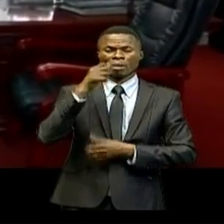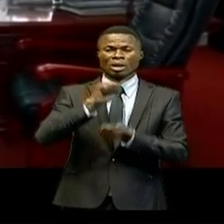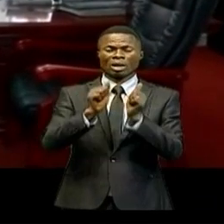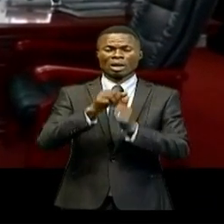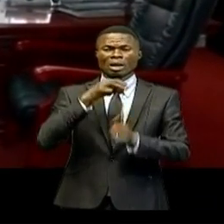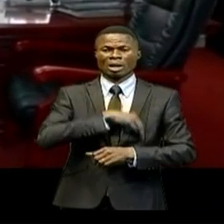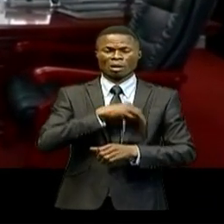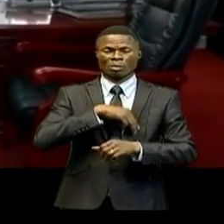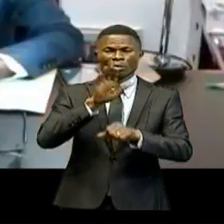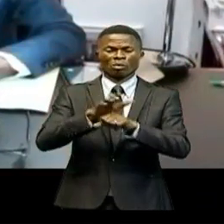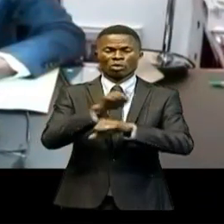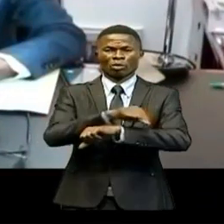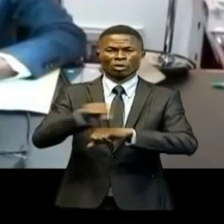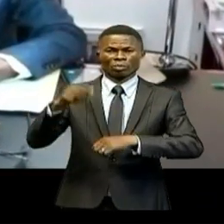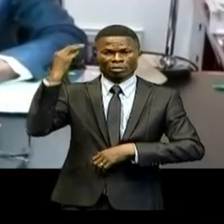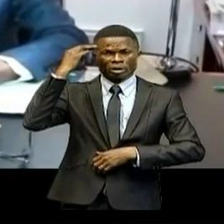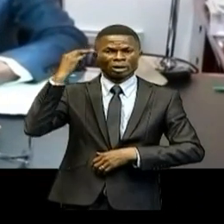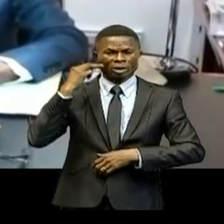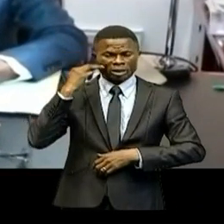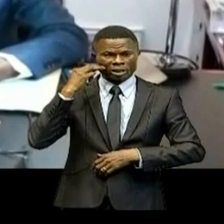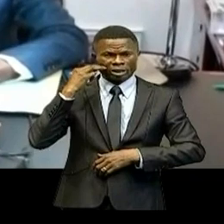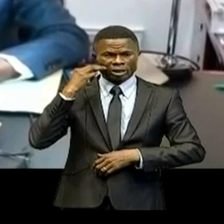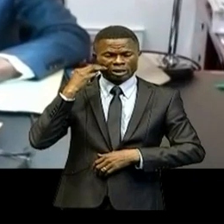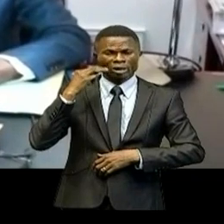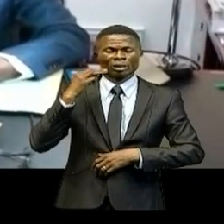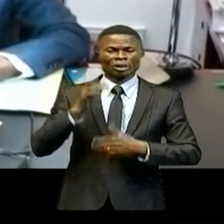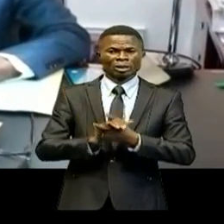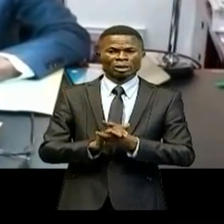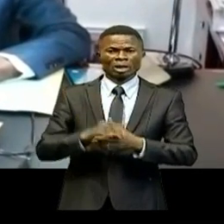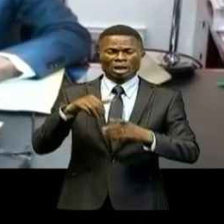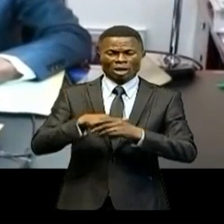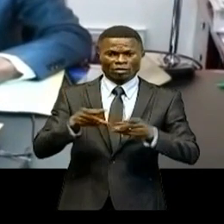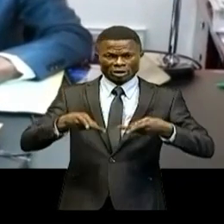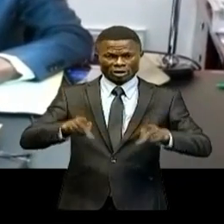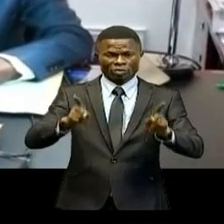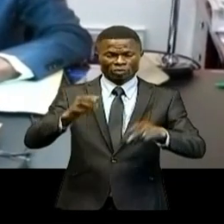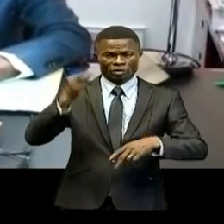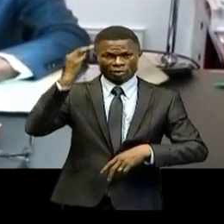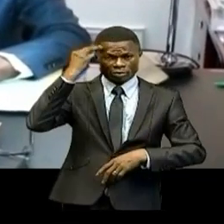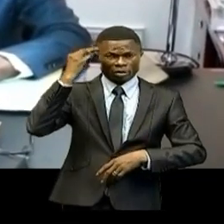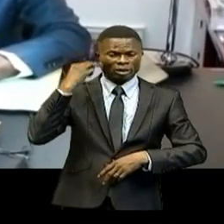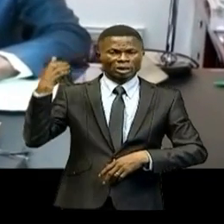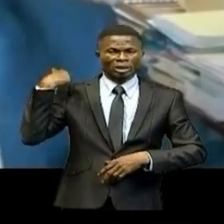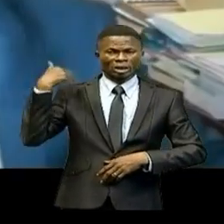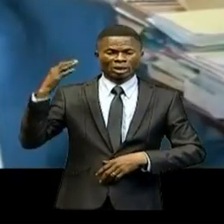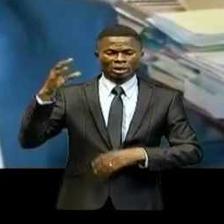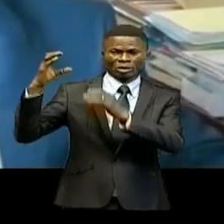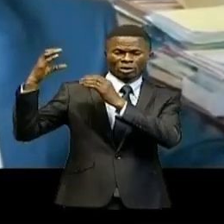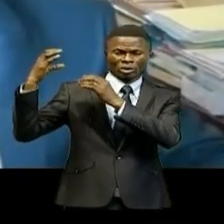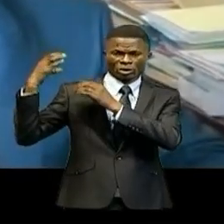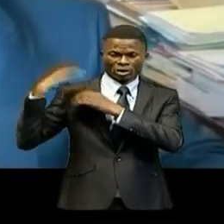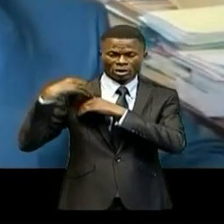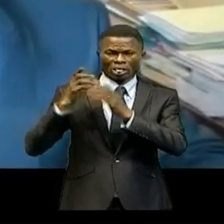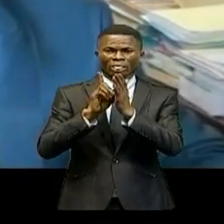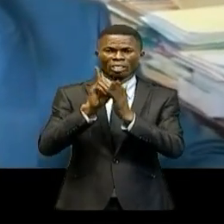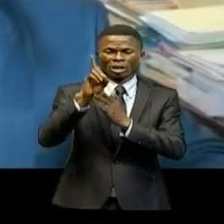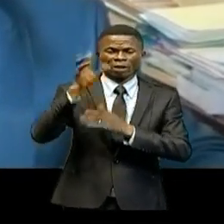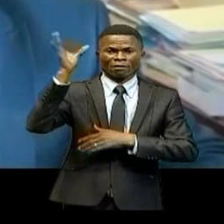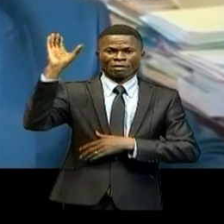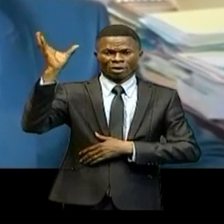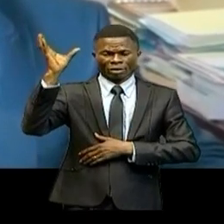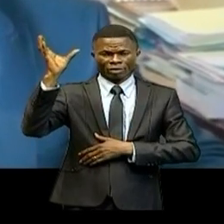interministérielle qui a été effectuée sous la conduite du ministre d'État en charge du développement rural